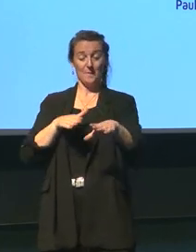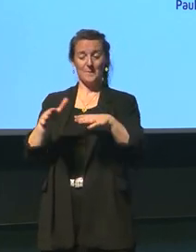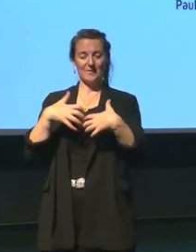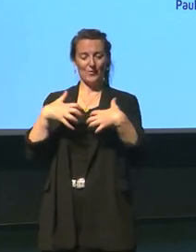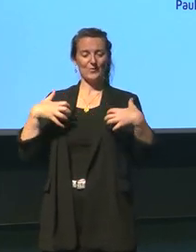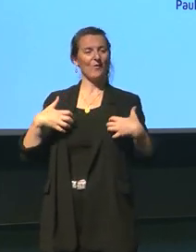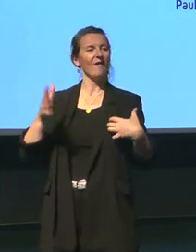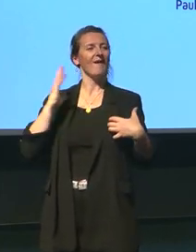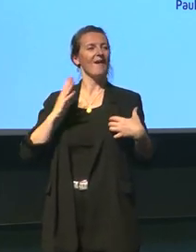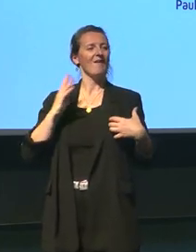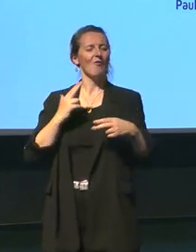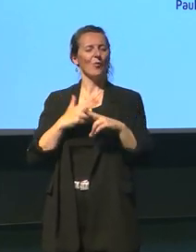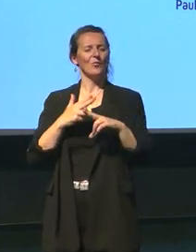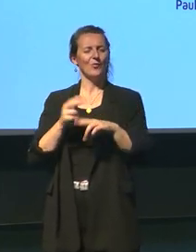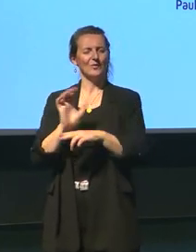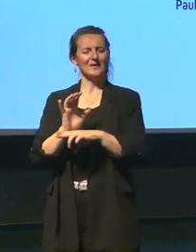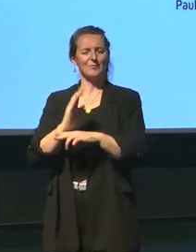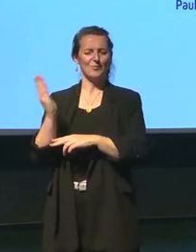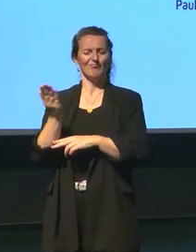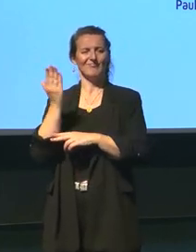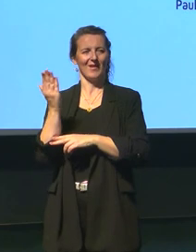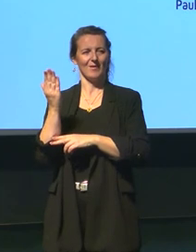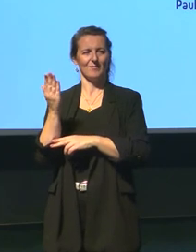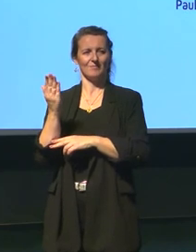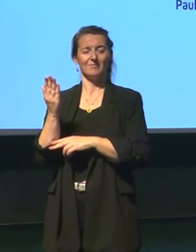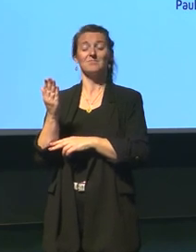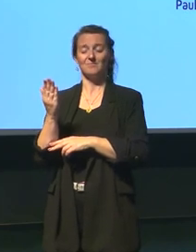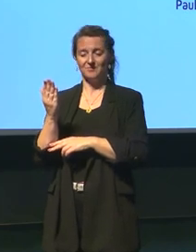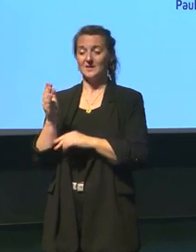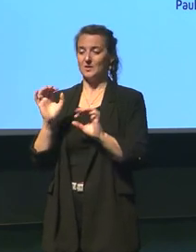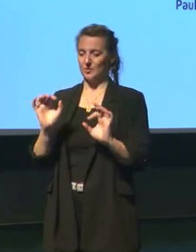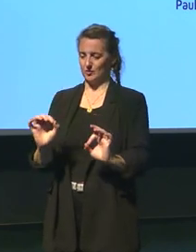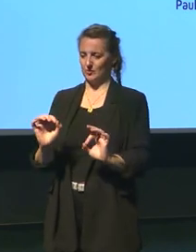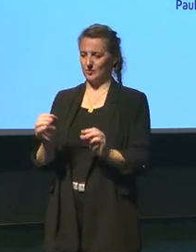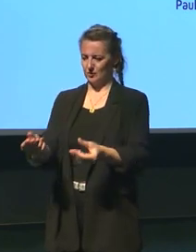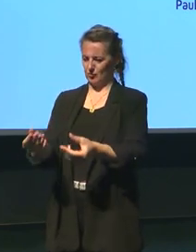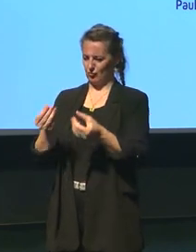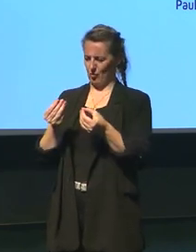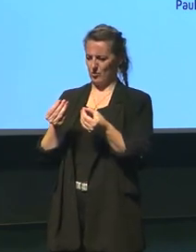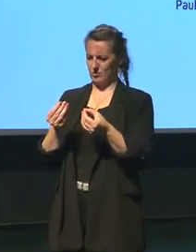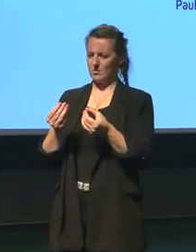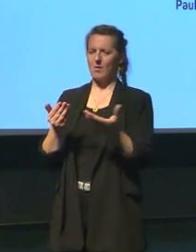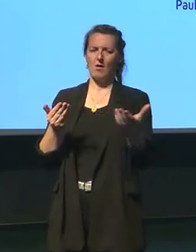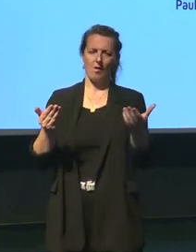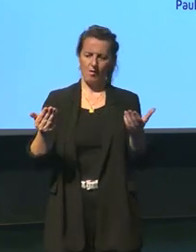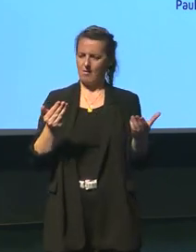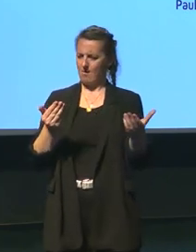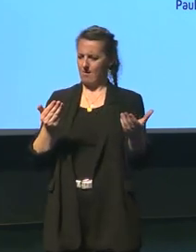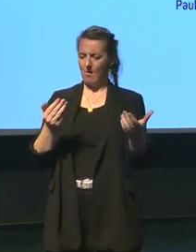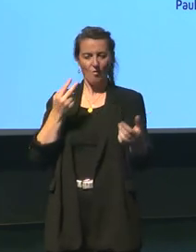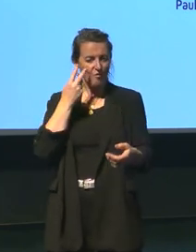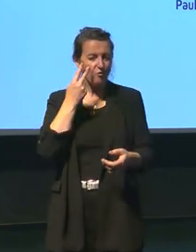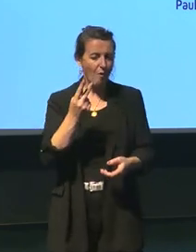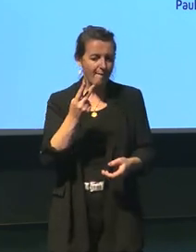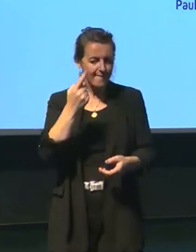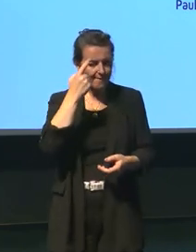édition célèbre il y quelques temps et nous avons donc appris effectivement à actuar ce que nous voyons